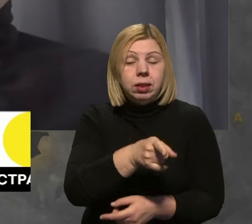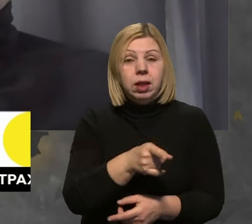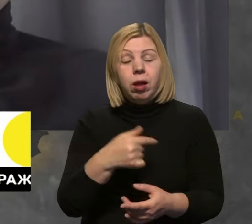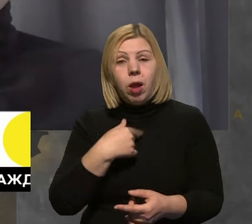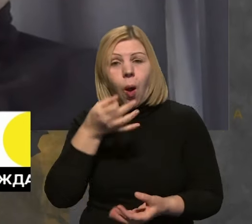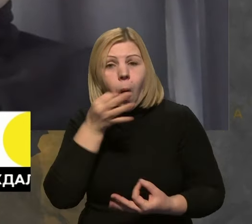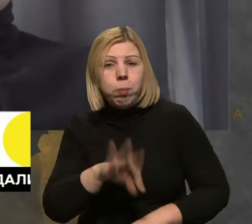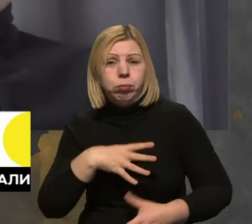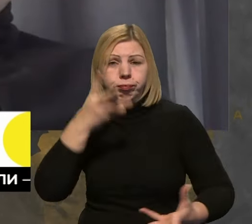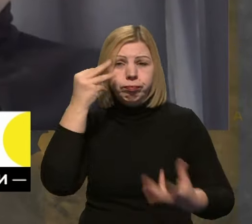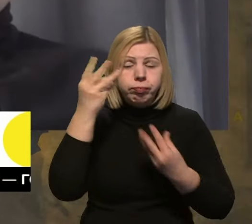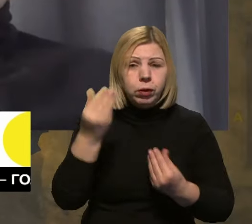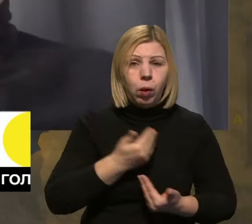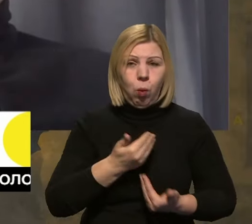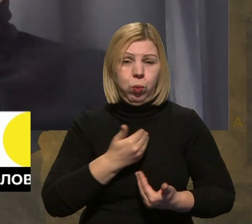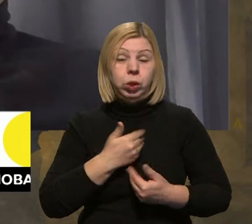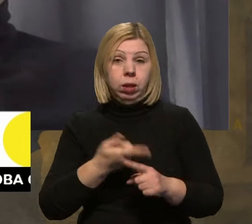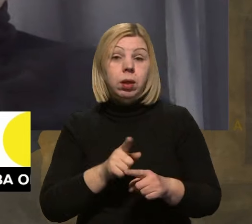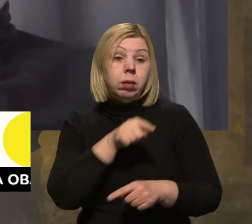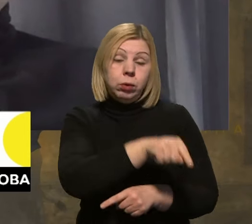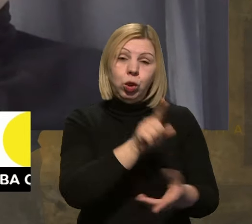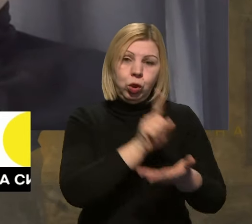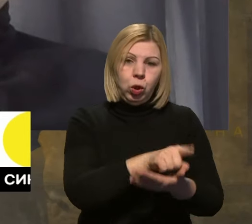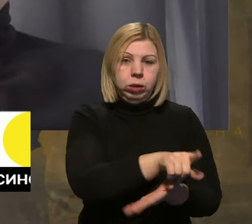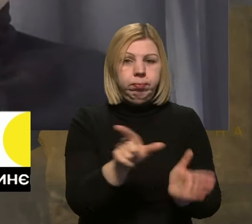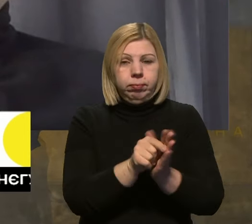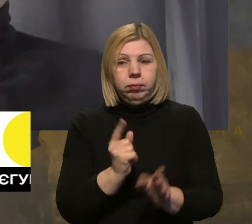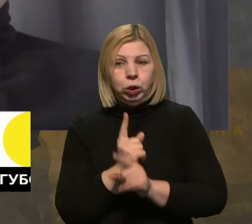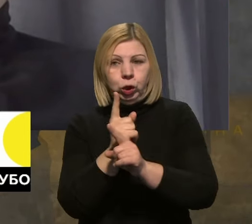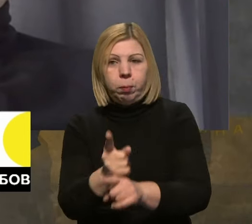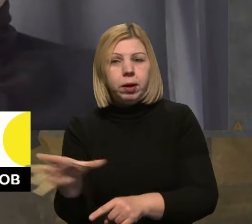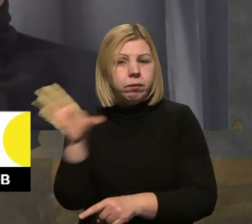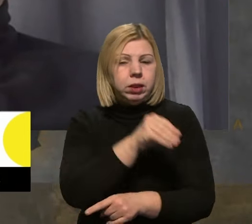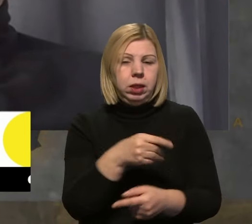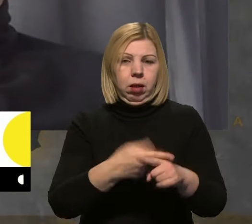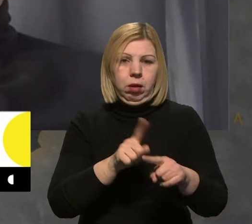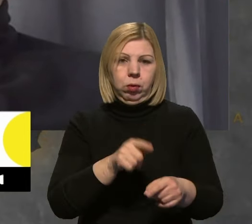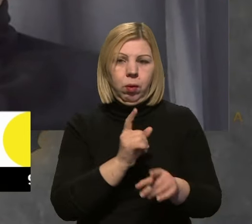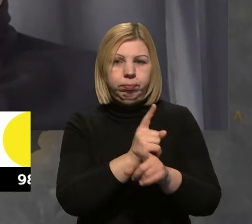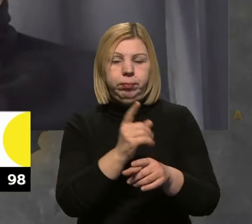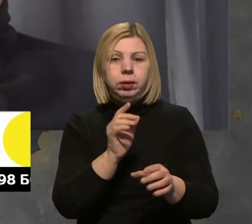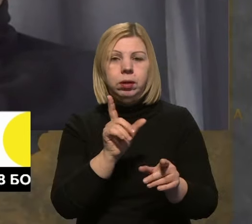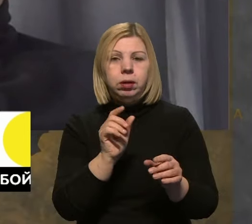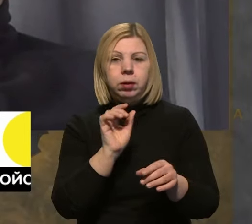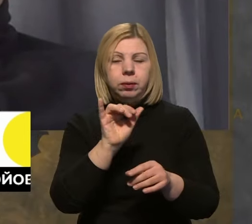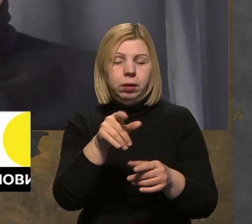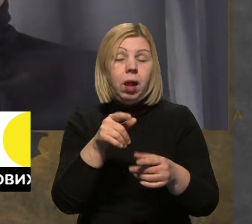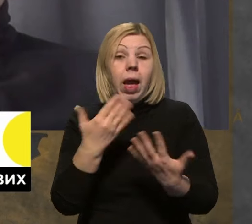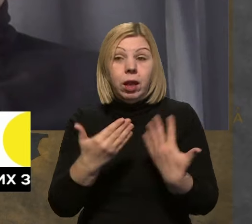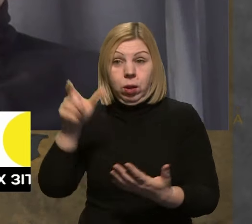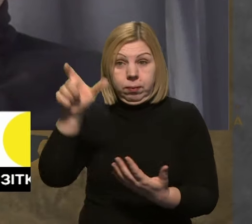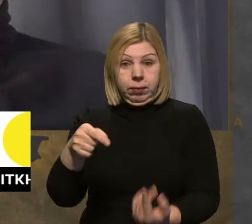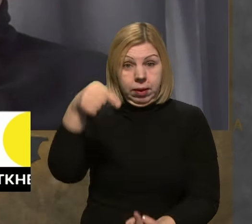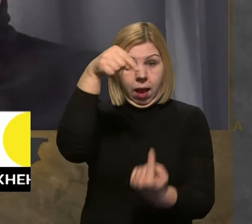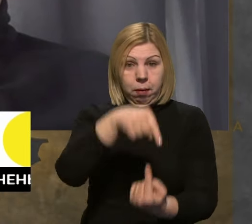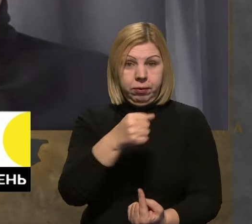досвідом і так далі, то, звичайно, частина і супроводжує людину на всіх цих етапах. Якщо людина підійде в певній